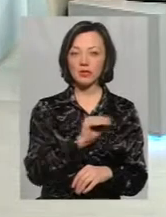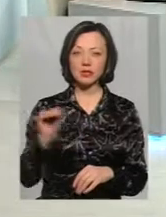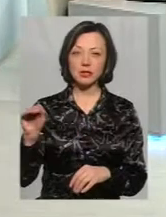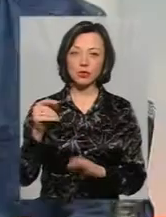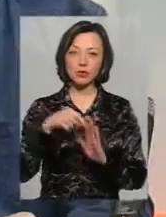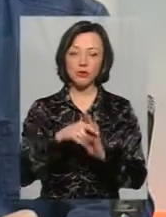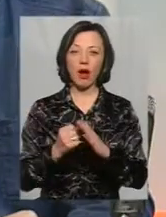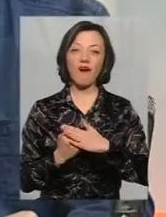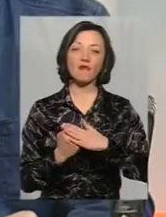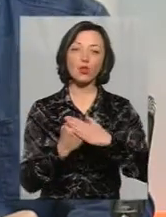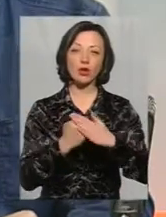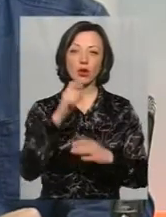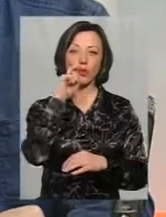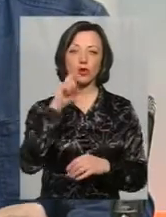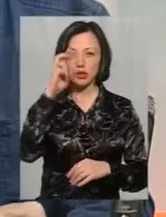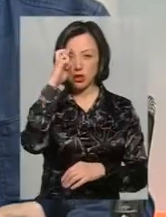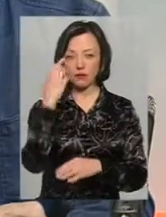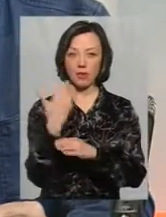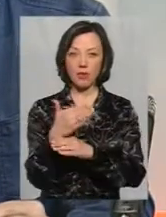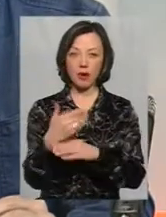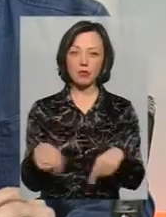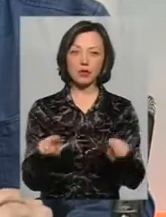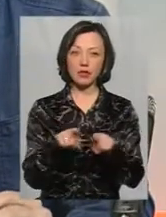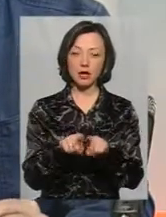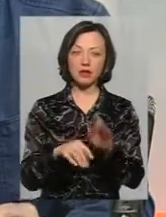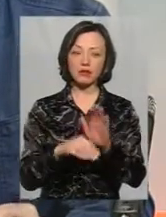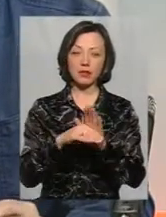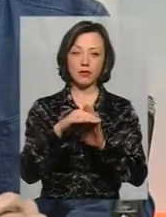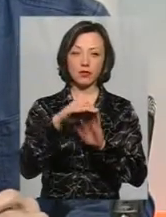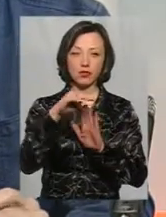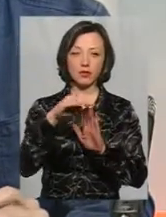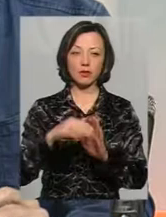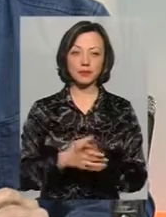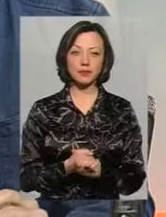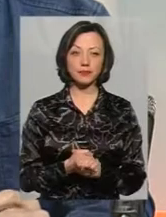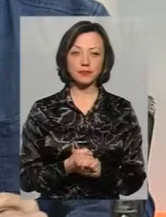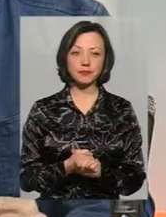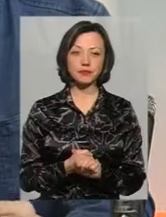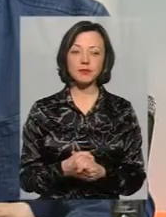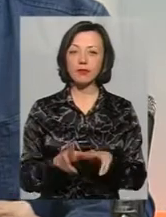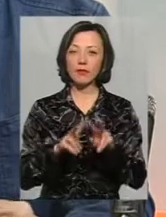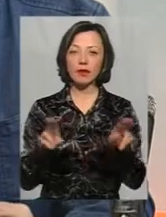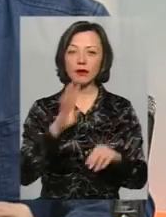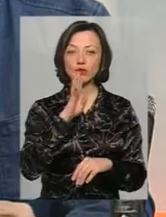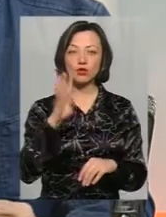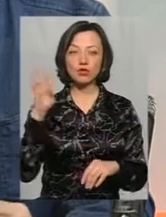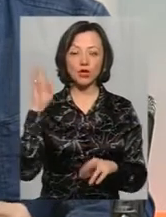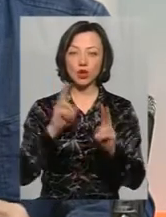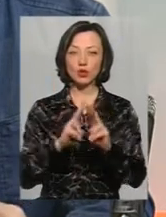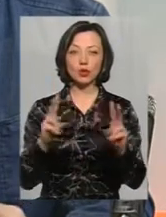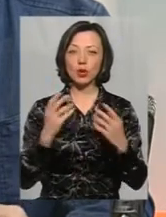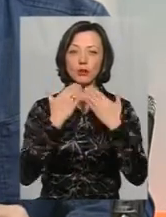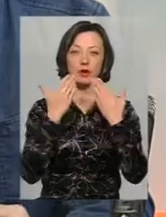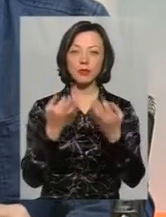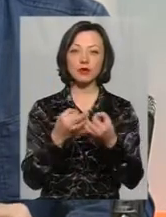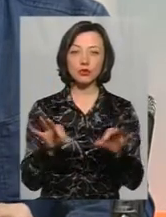українського державного прапора теж підвищувати. Тих самих 4 роки тому ніхто нікого не питав